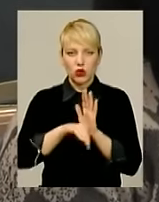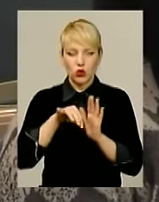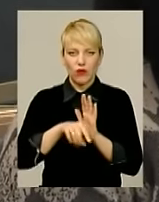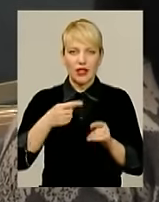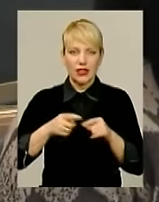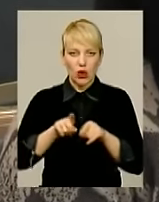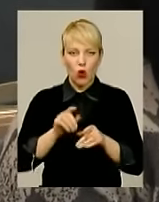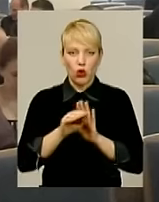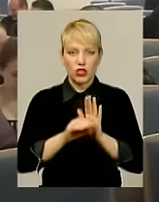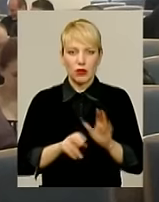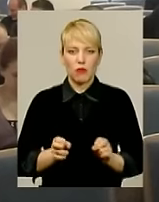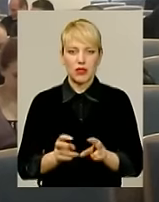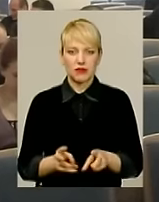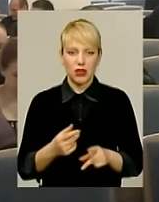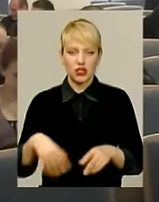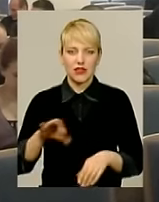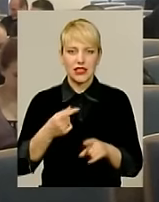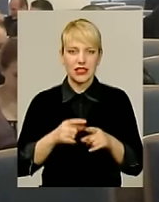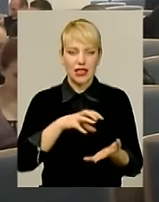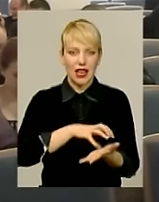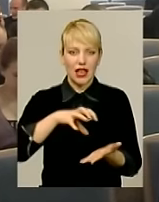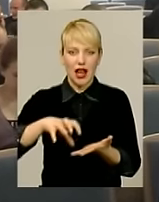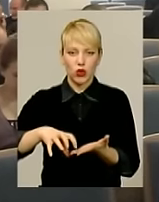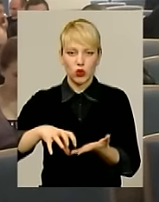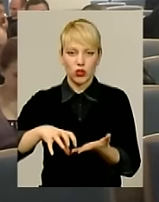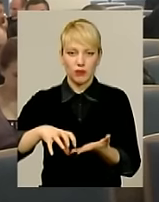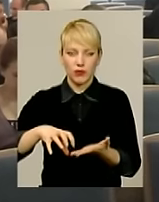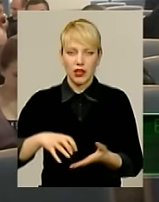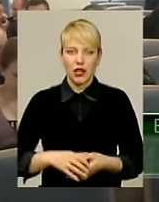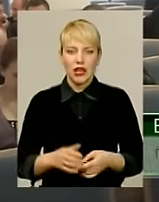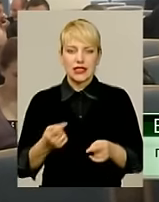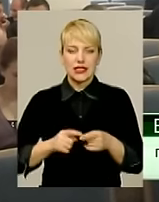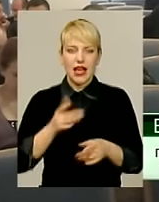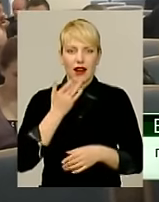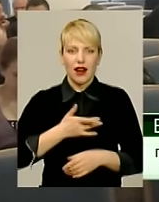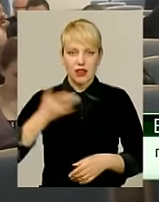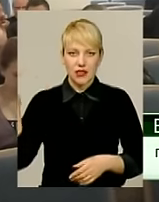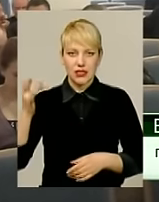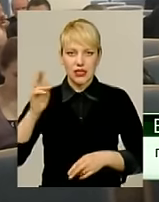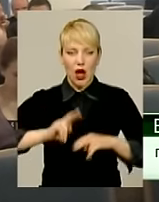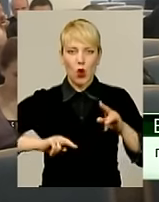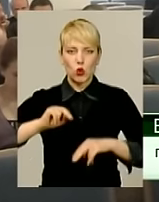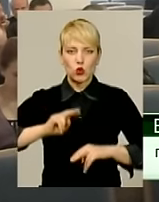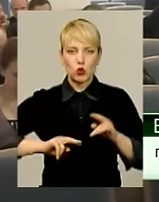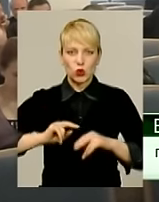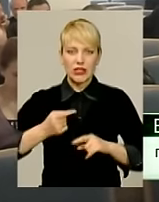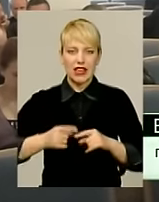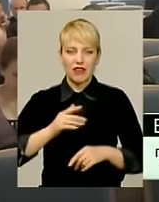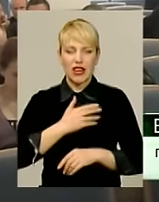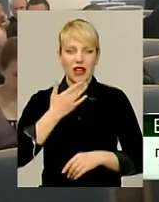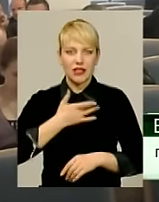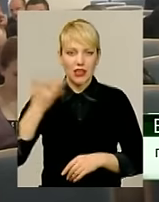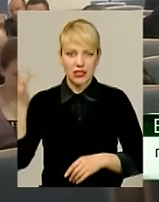режиму небезпечне. Всі ці реактори, це радянська конструкція, вони в